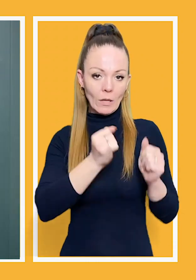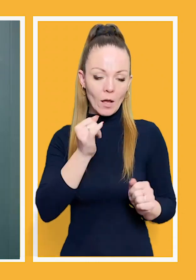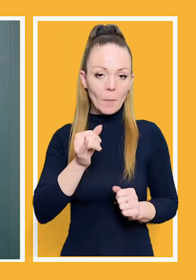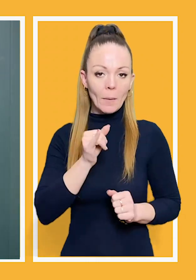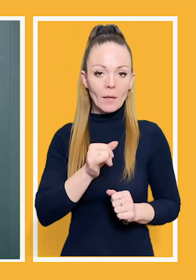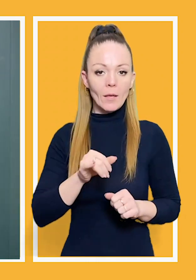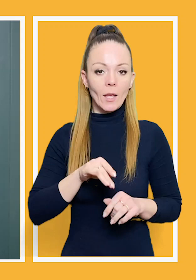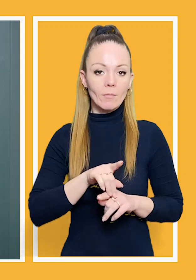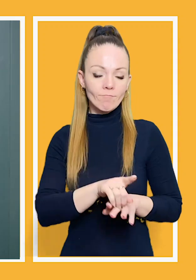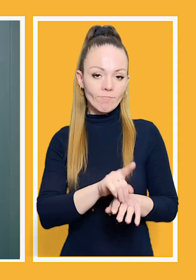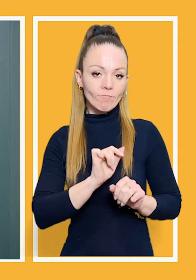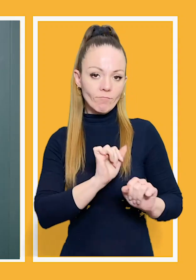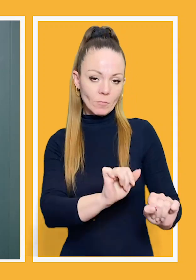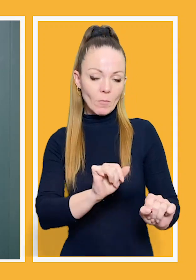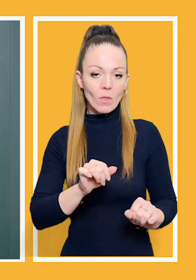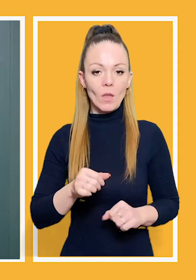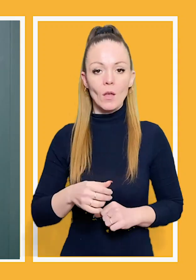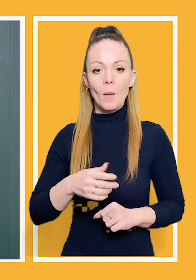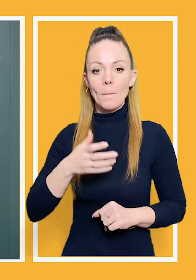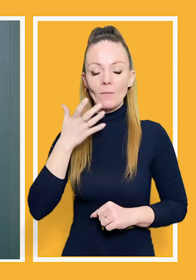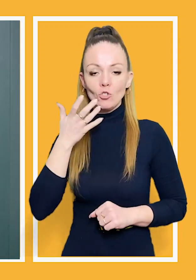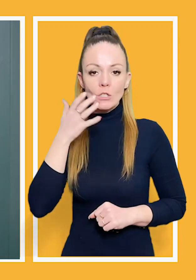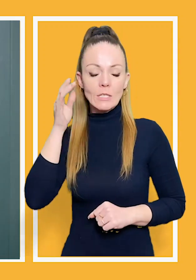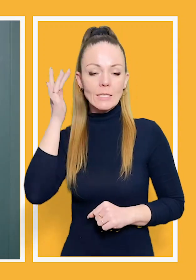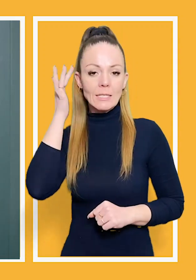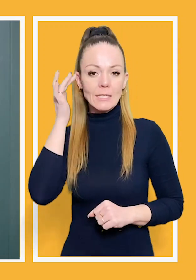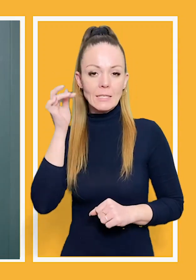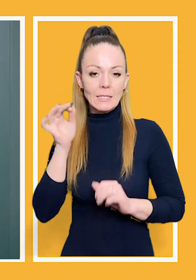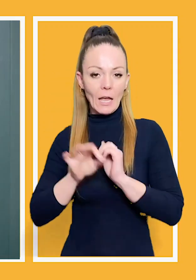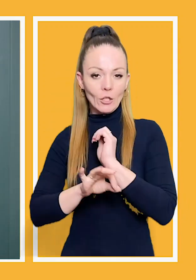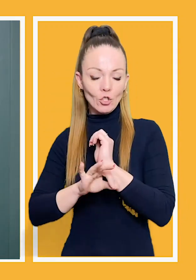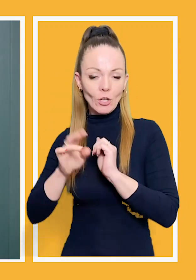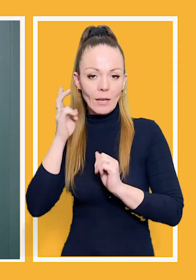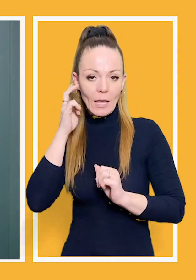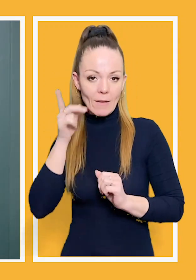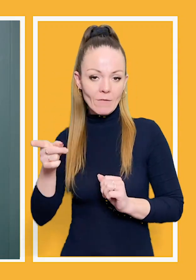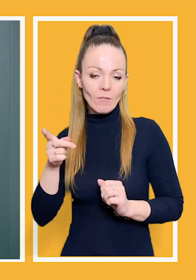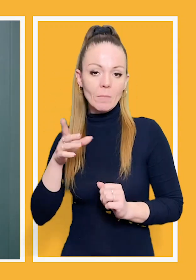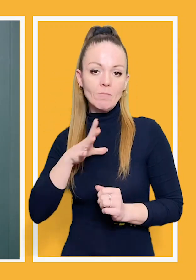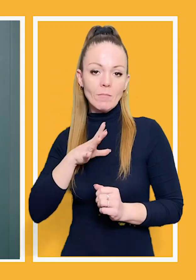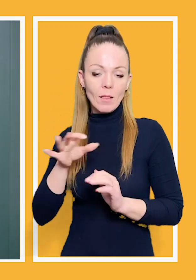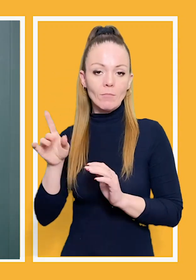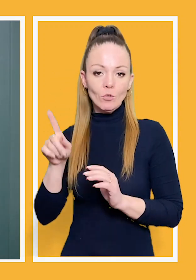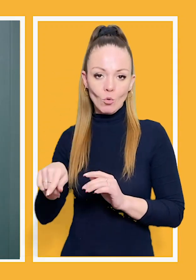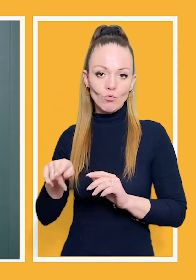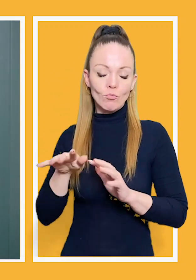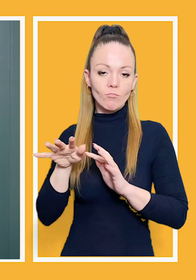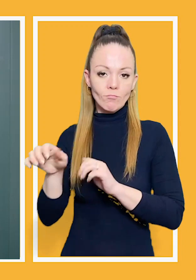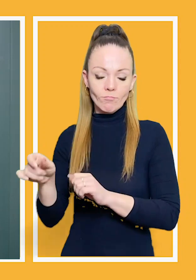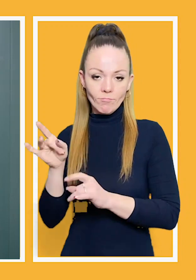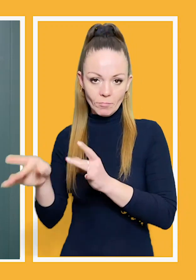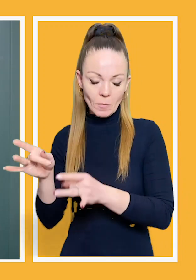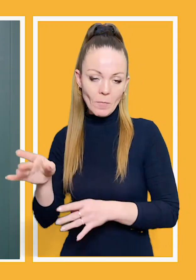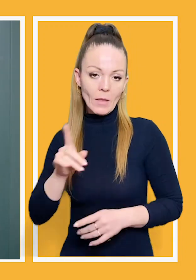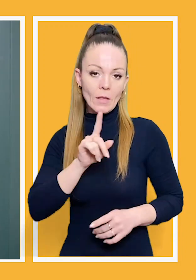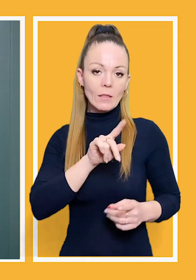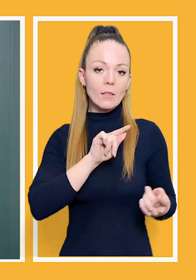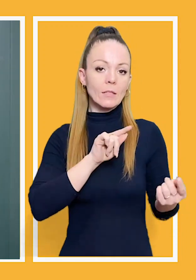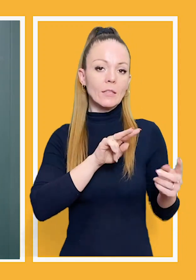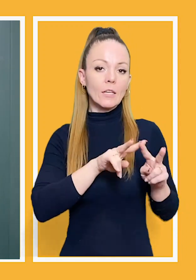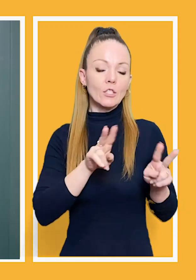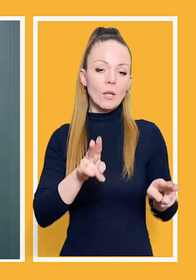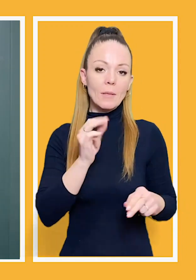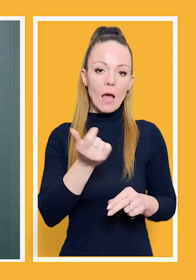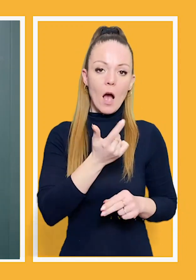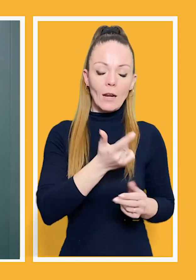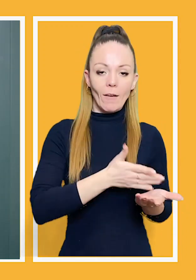ударами та ударами наземних частей. Північніше, західніше Києва була контратака українських військ, такі самі контратаки були на